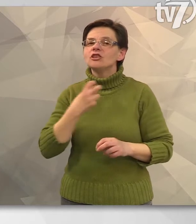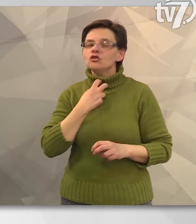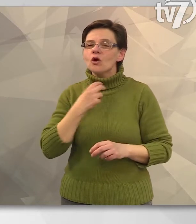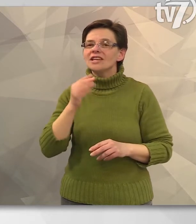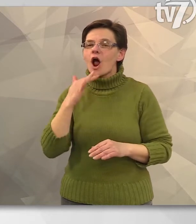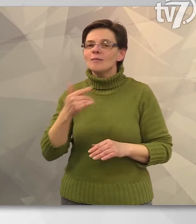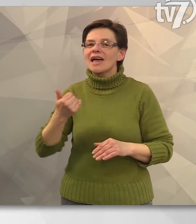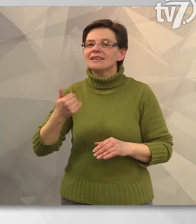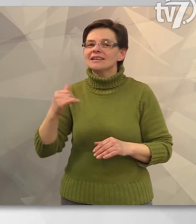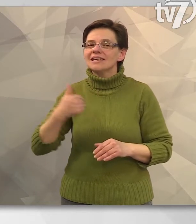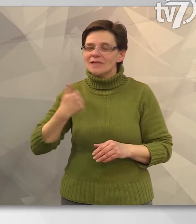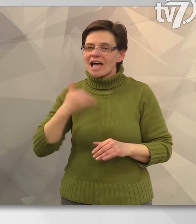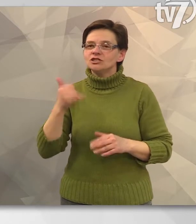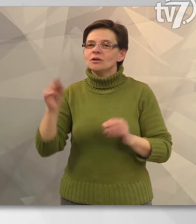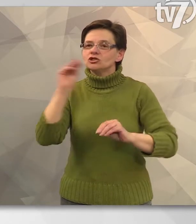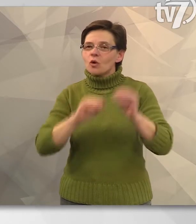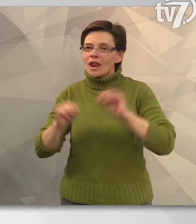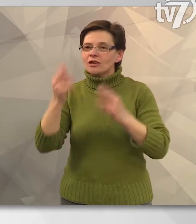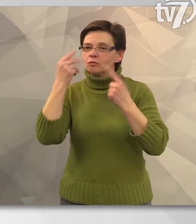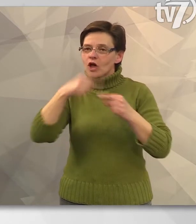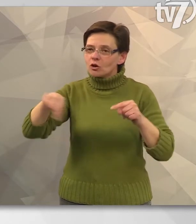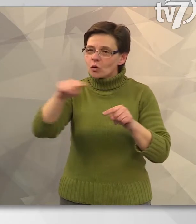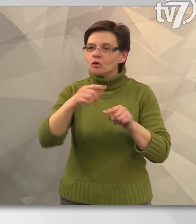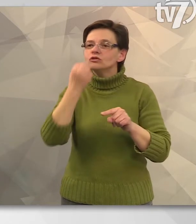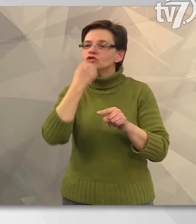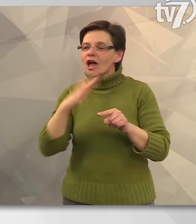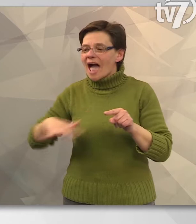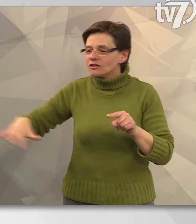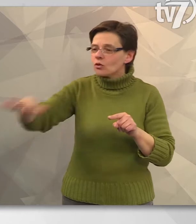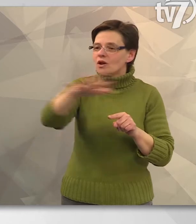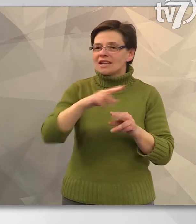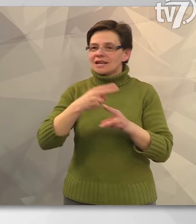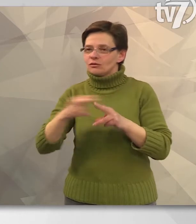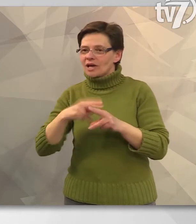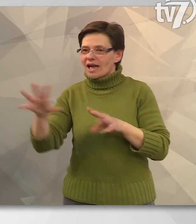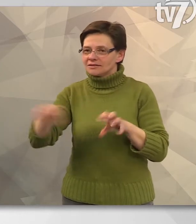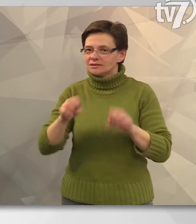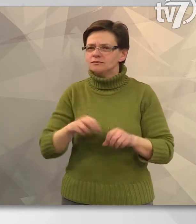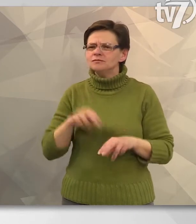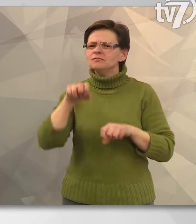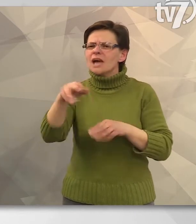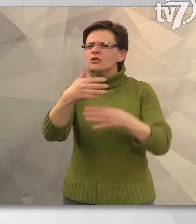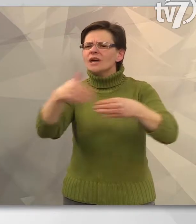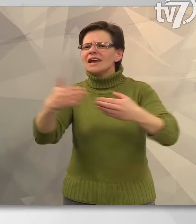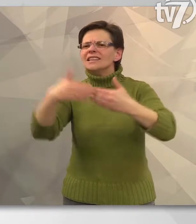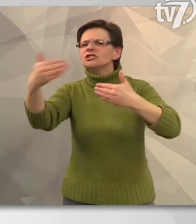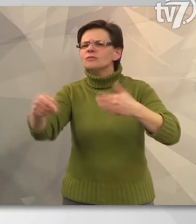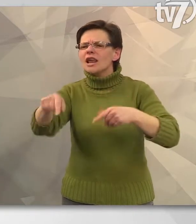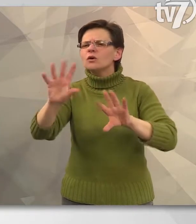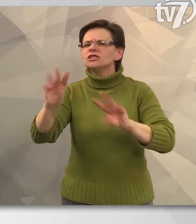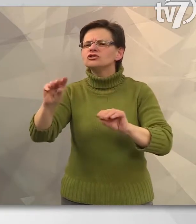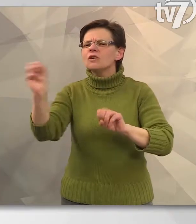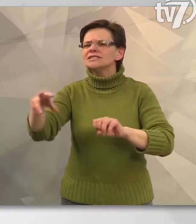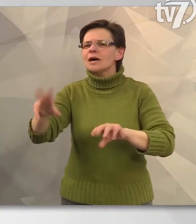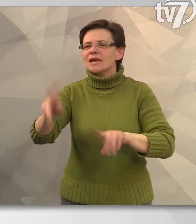Szent Györgyi Albert gimnáziuma és kollégiuma diákjai saját környezetüket tették rendbe. Megjünk oda a kerítés mellé, ott